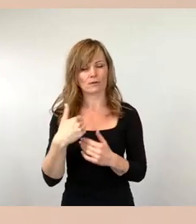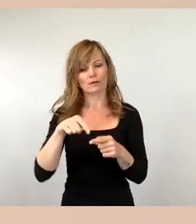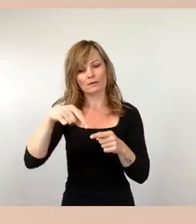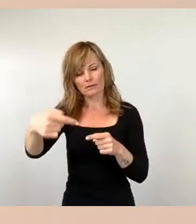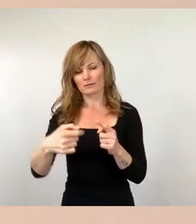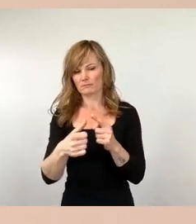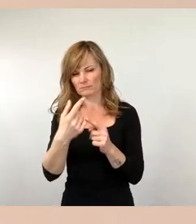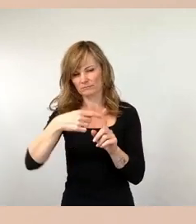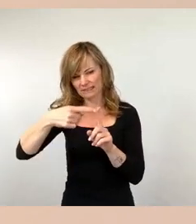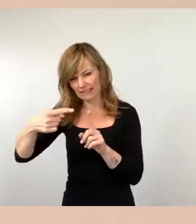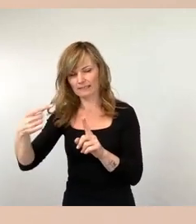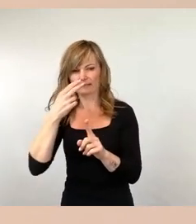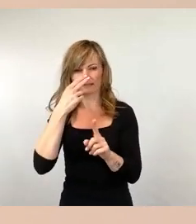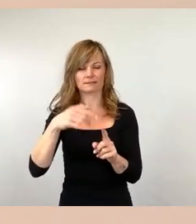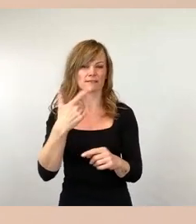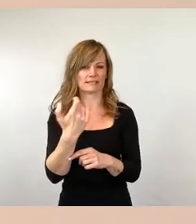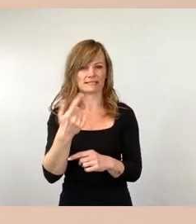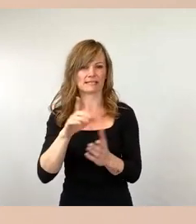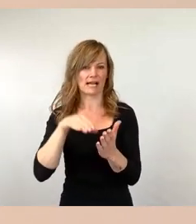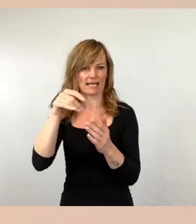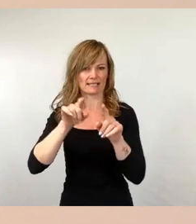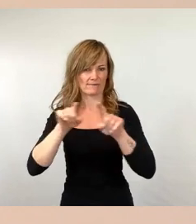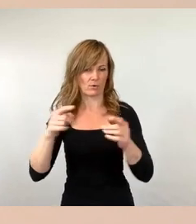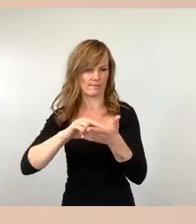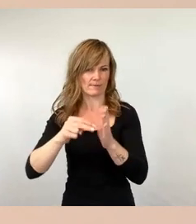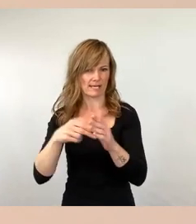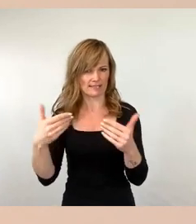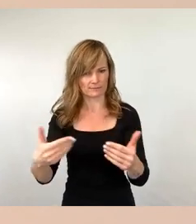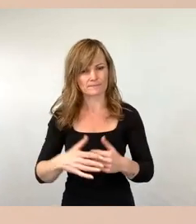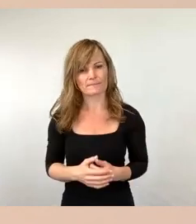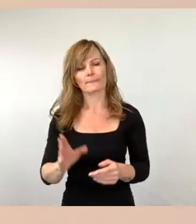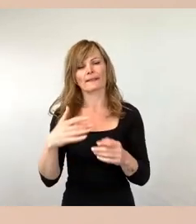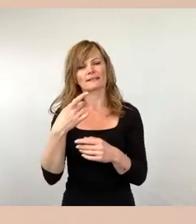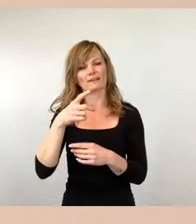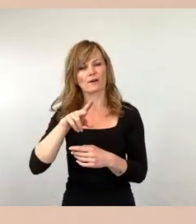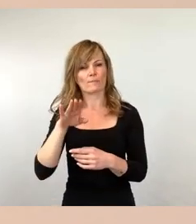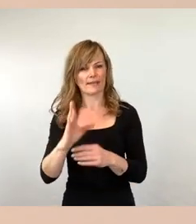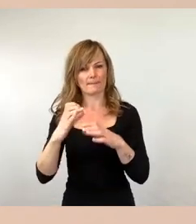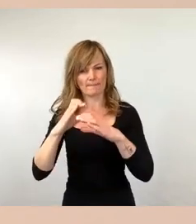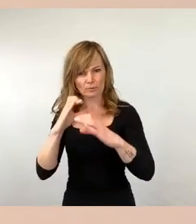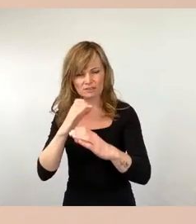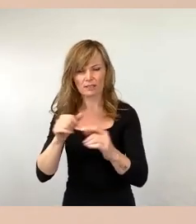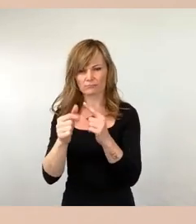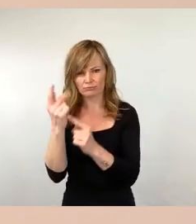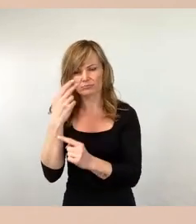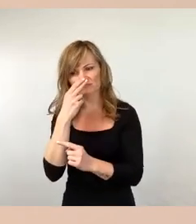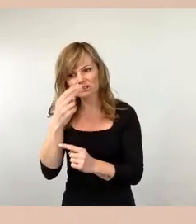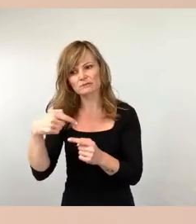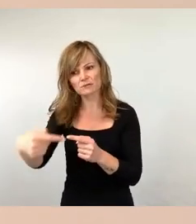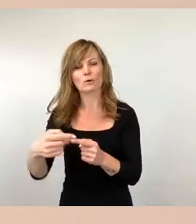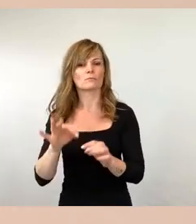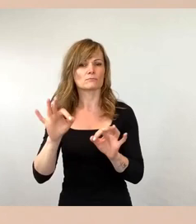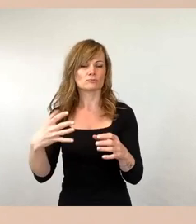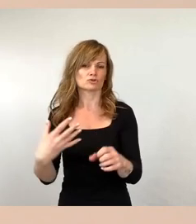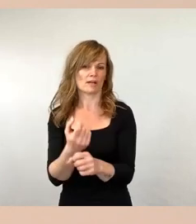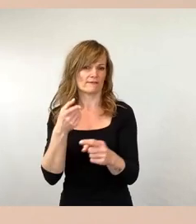Mittels erster Reitezeitmessung der DVB-Busse ist absehbar, dass der Verkehrsversuch gute Aussichten auf das Erreichen der Ziele